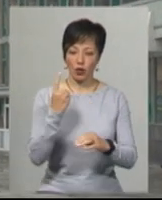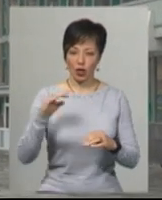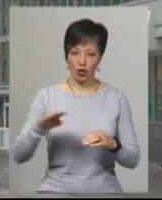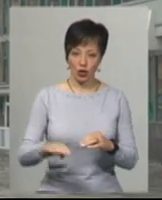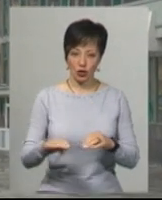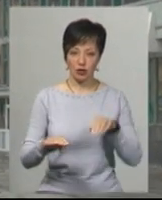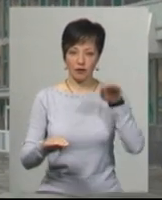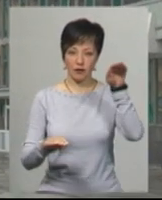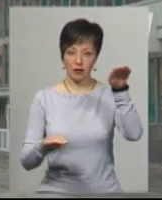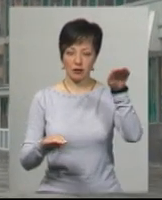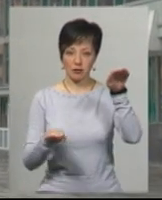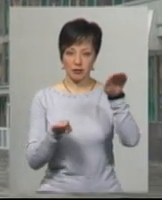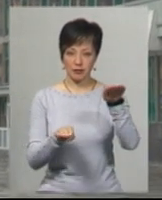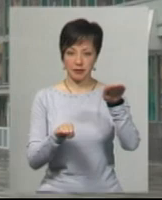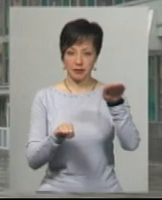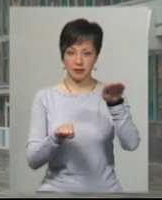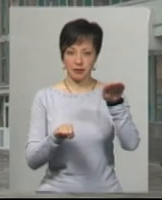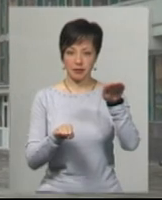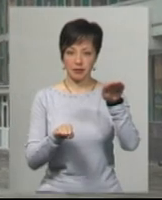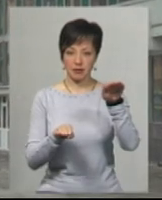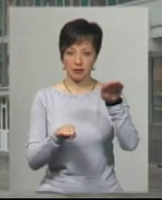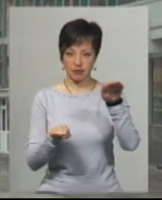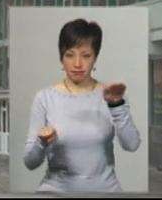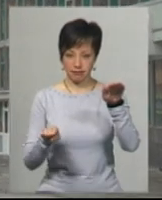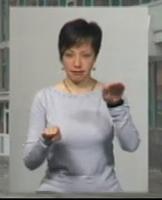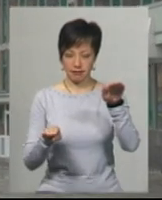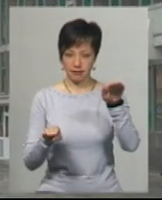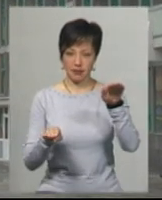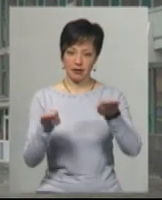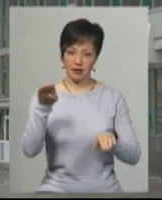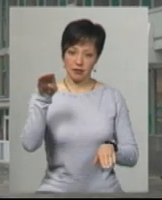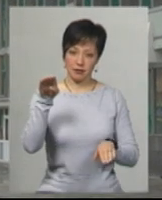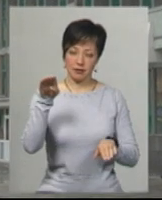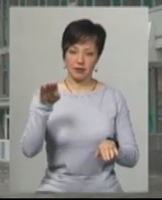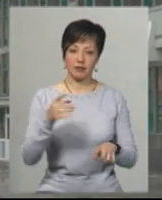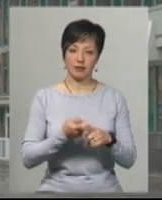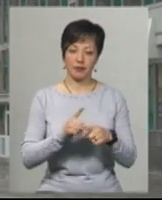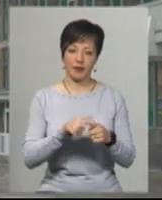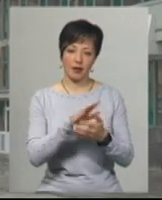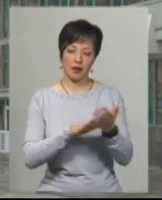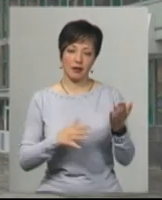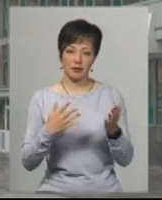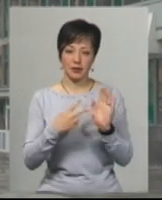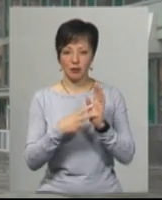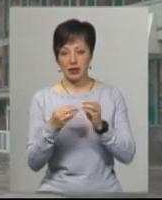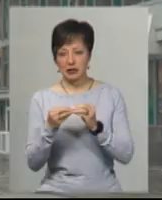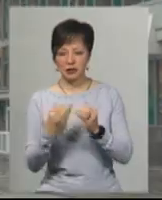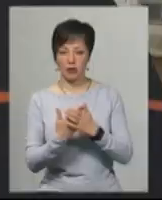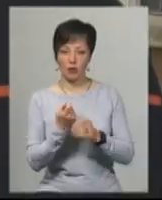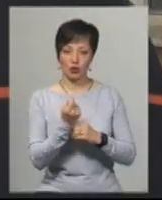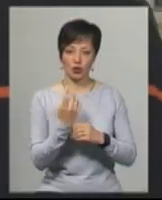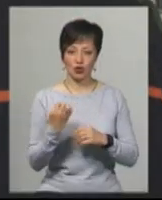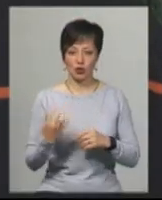полиція, одна полиція вагоні. Допустимо, якщо це перша купа, це буде місце третє і шосте, і потім так далі, там сьоме і десяте, одиннадцяте,